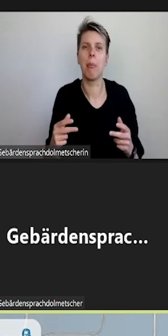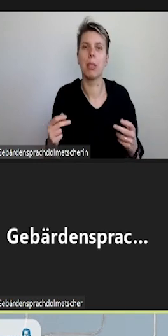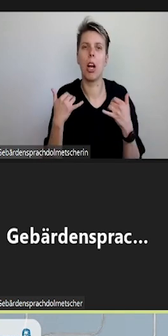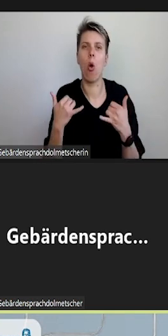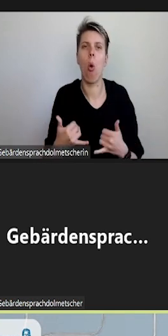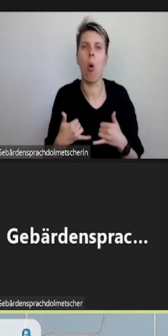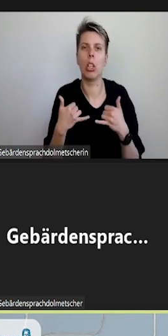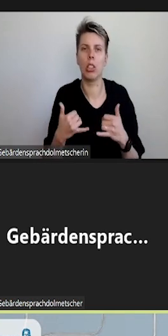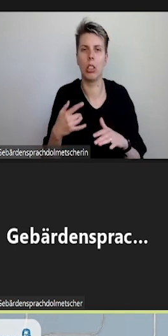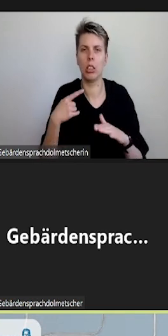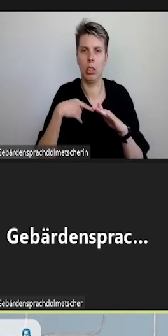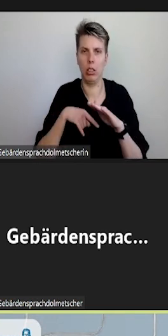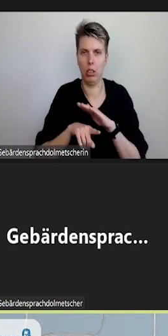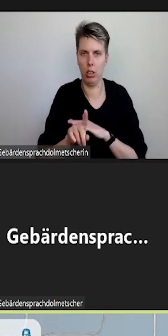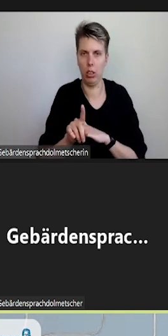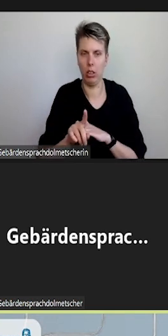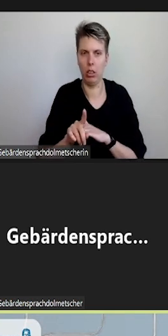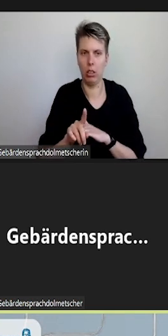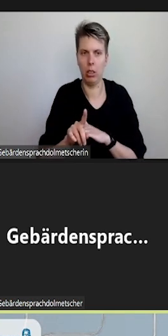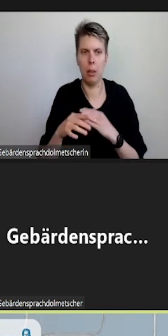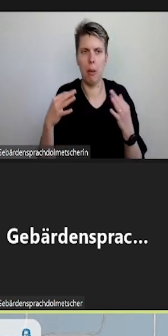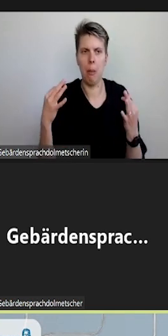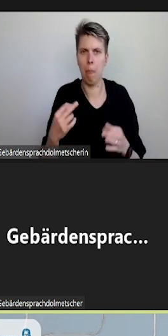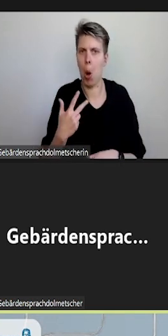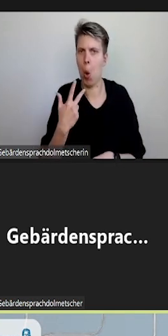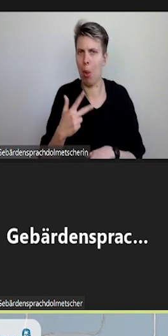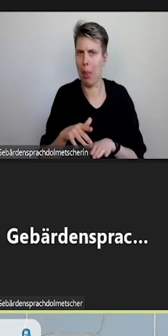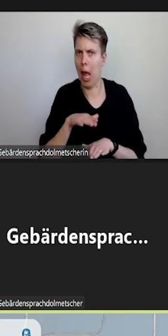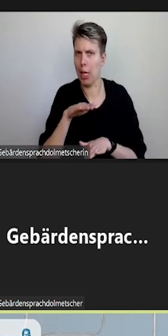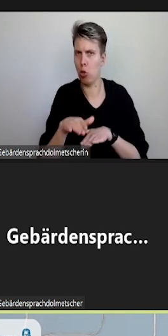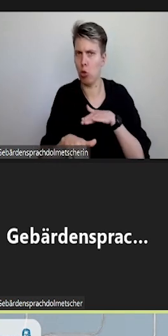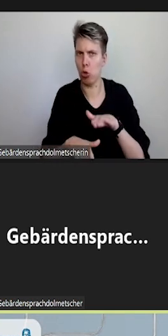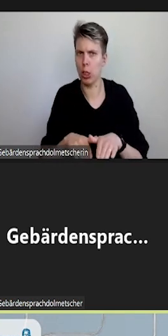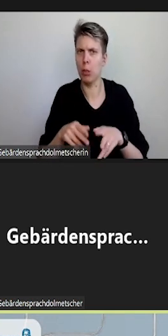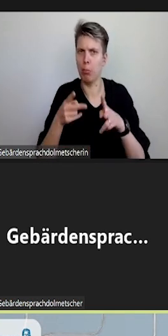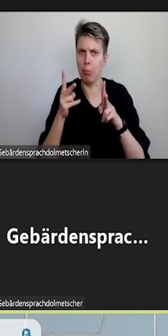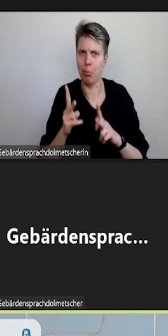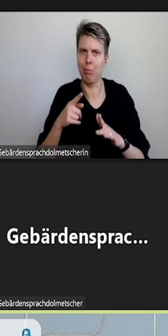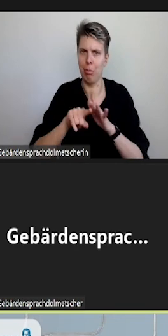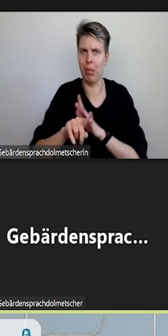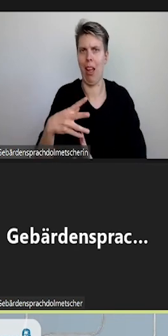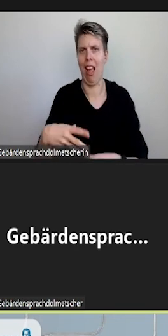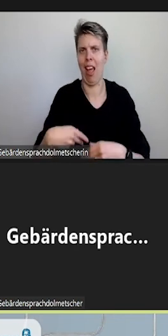müssen dann, ich glaube, drei Schritte machen, um wirklich anfangen zu können.